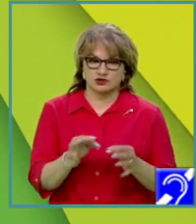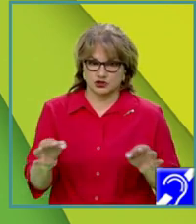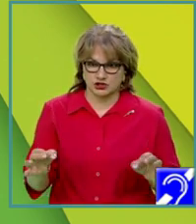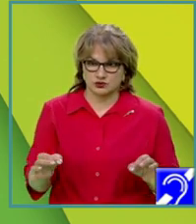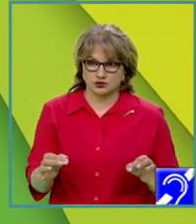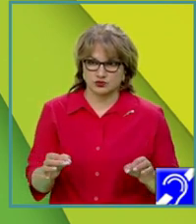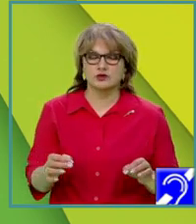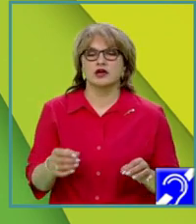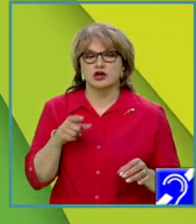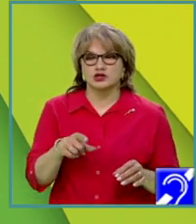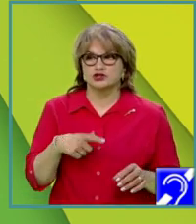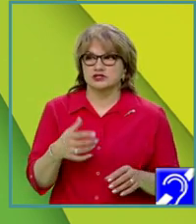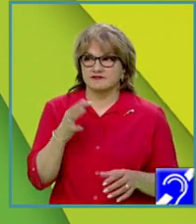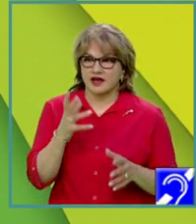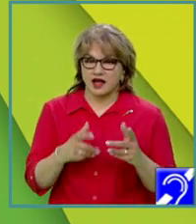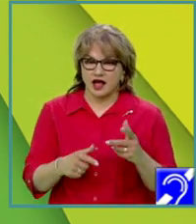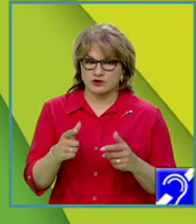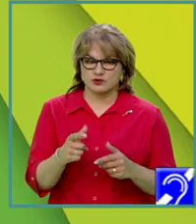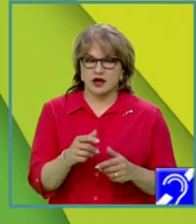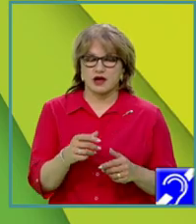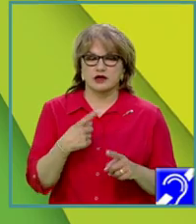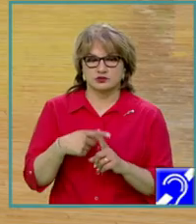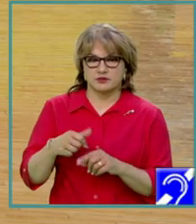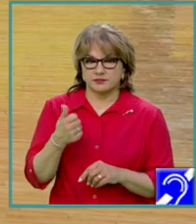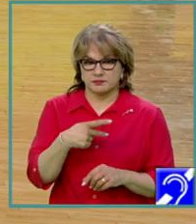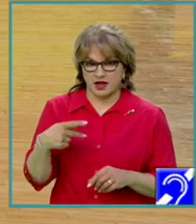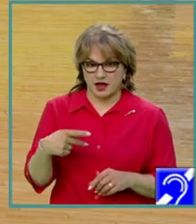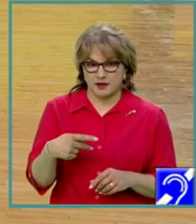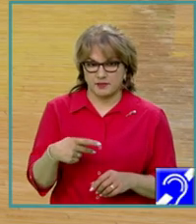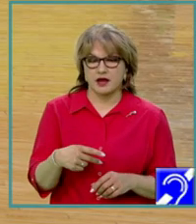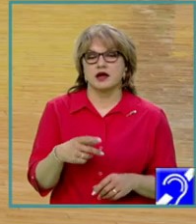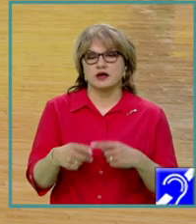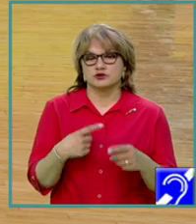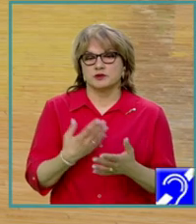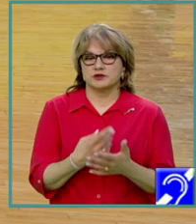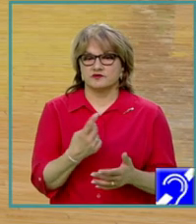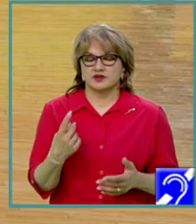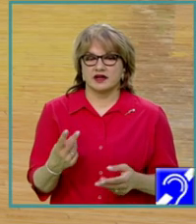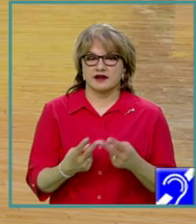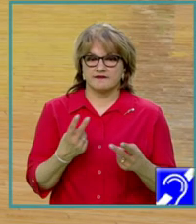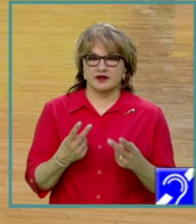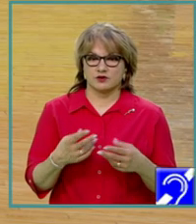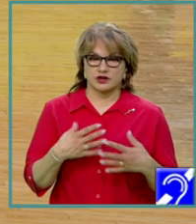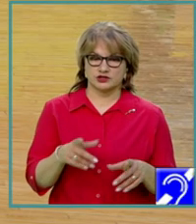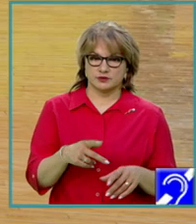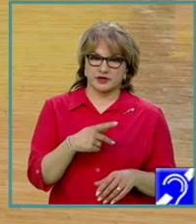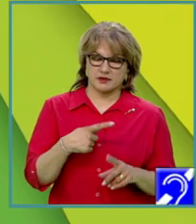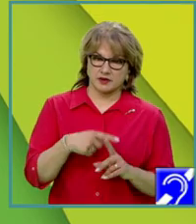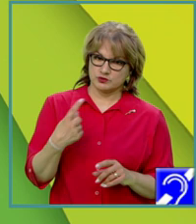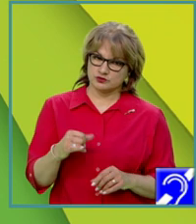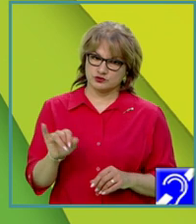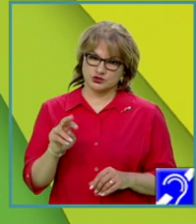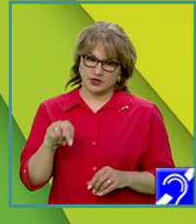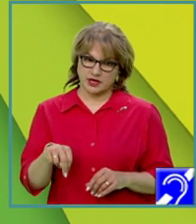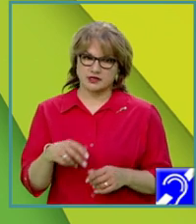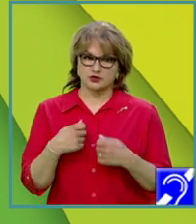în care se va calcula suma primelor K valori. Apoi, pentru fiecare valoare, pornind de la poziția K plus 1 și N,